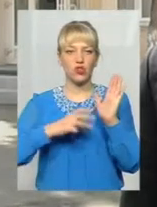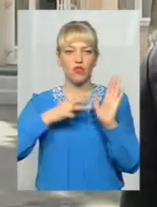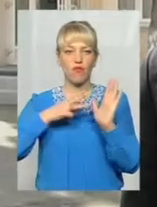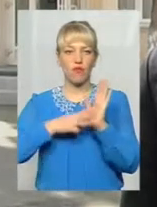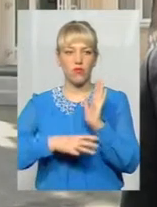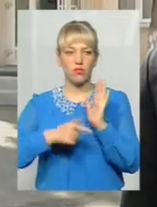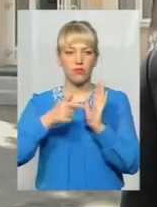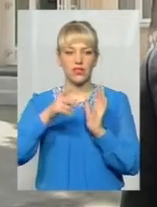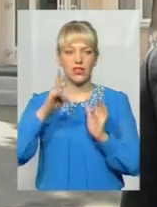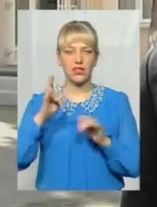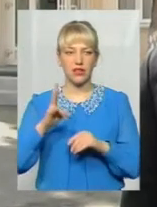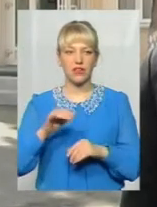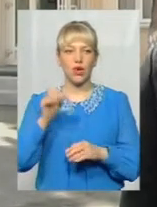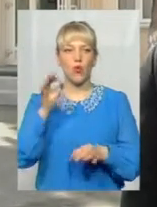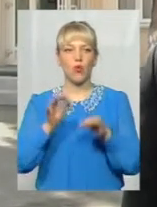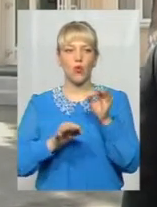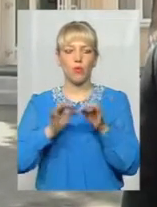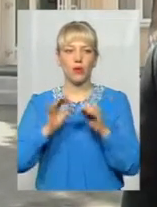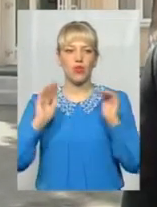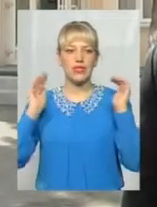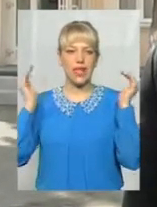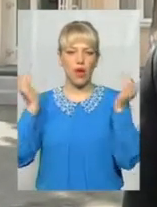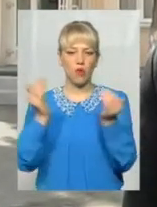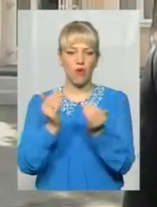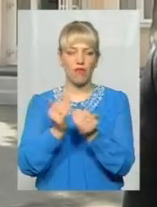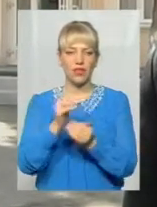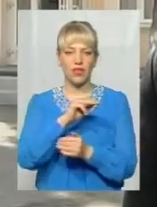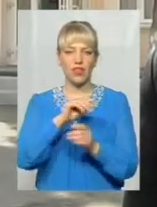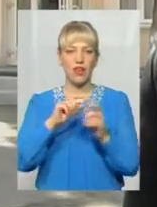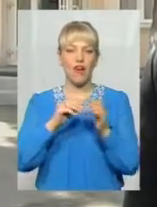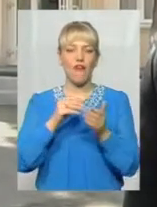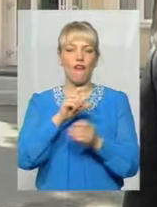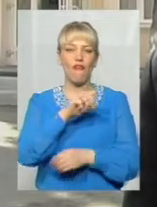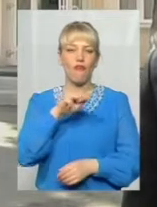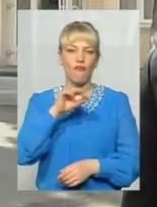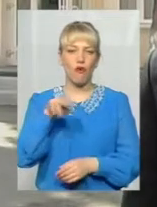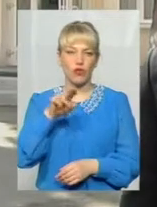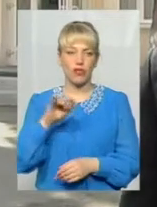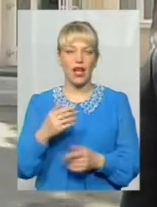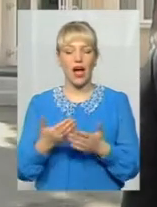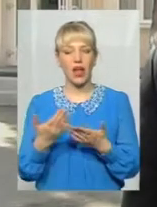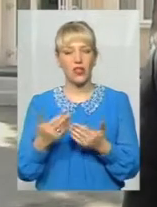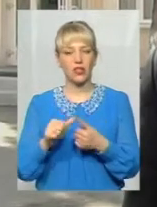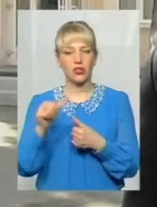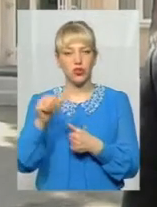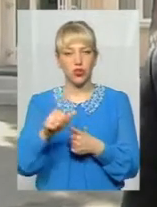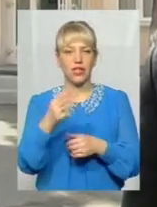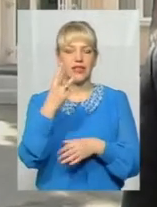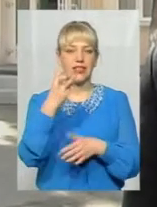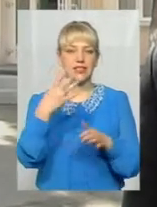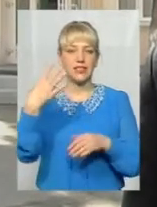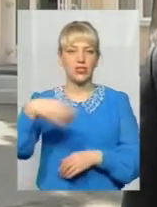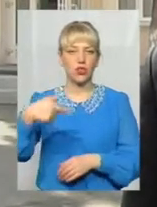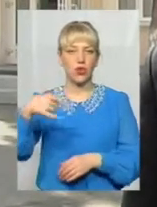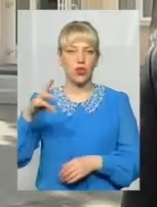в природозаповідному фонді, поза природозаповідним фондом до 340 гривень. Якщо це посадові особи,